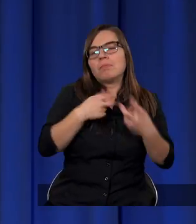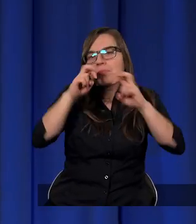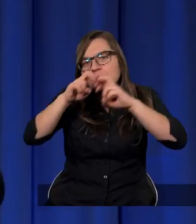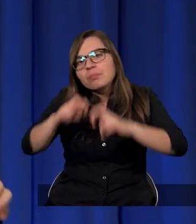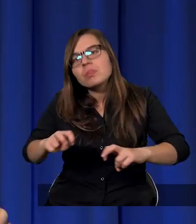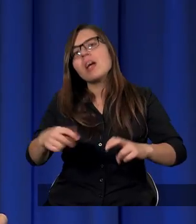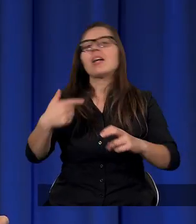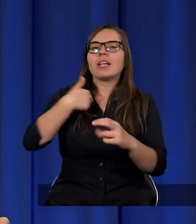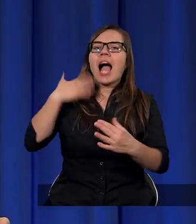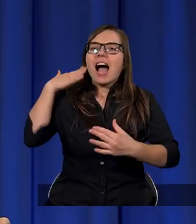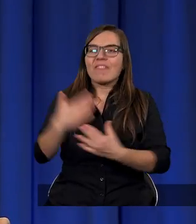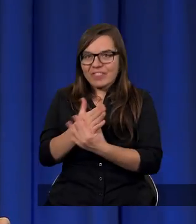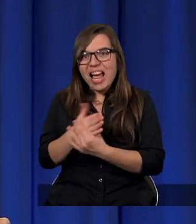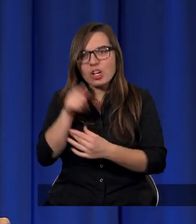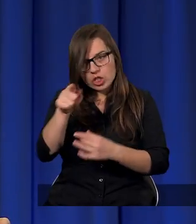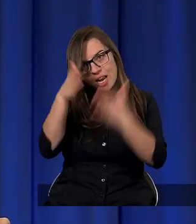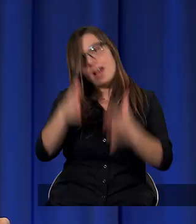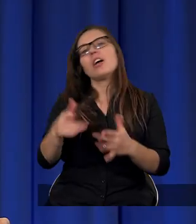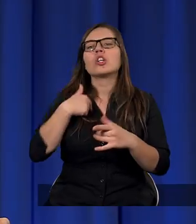Ja wierzę, że jest to właściwe podejście.